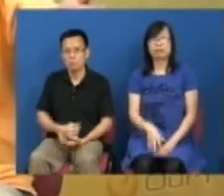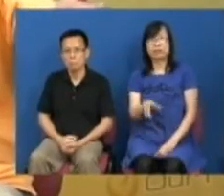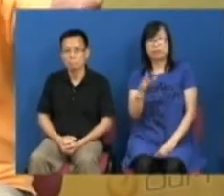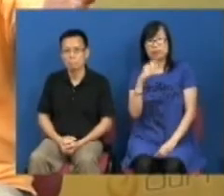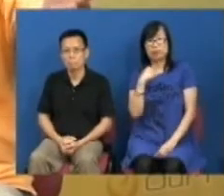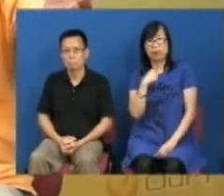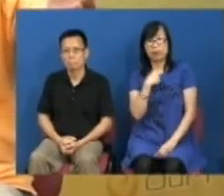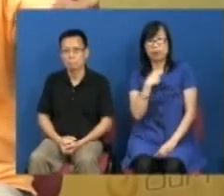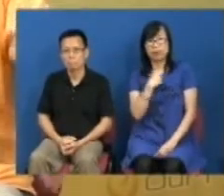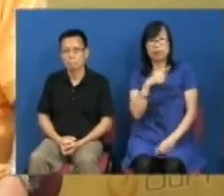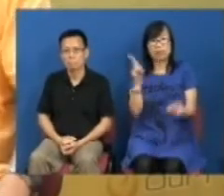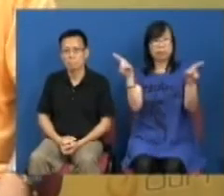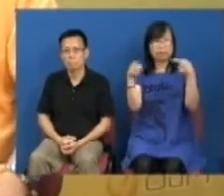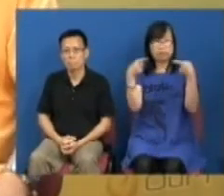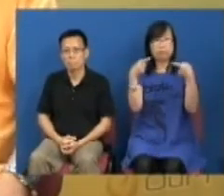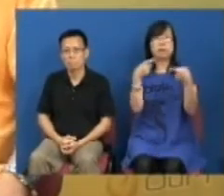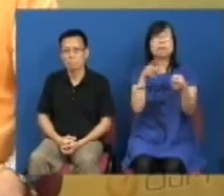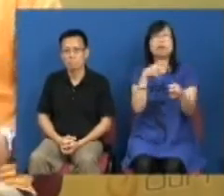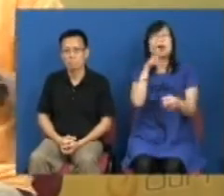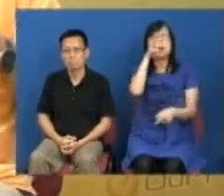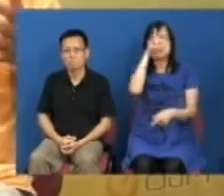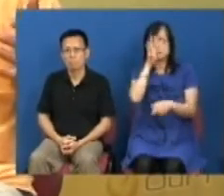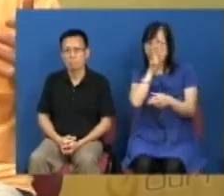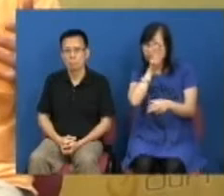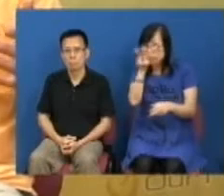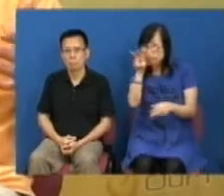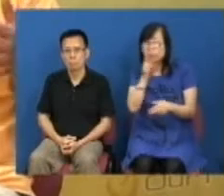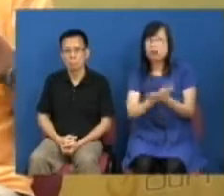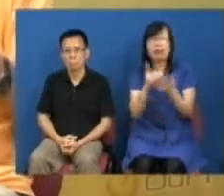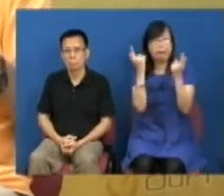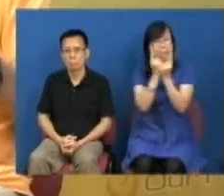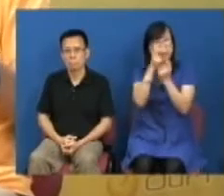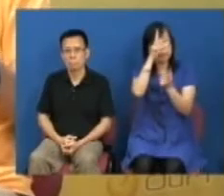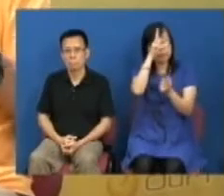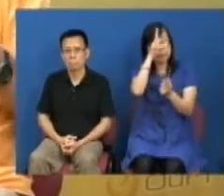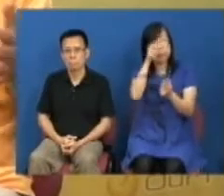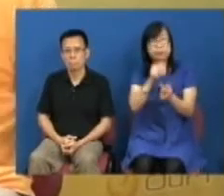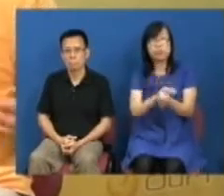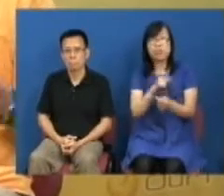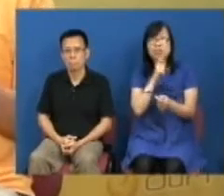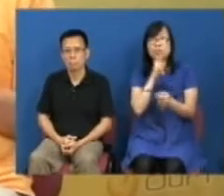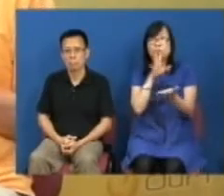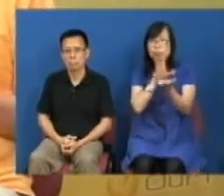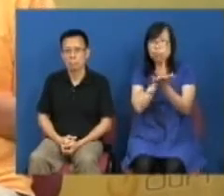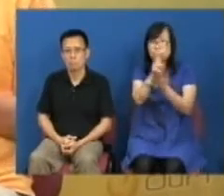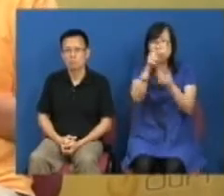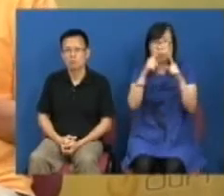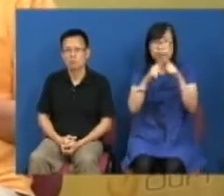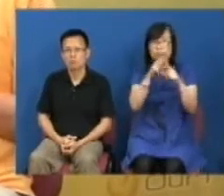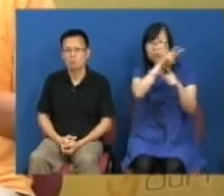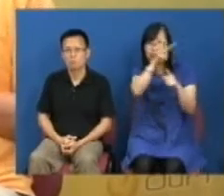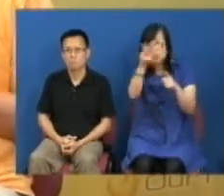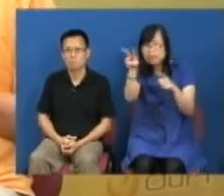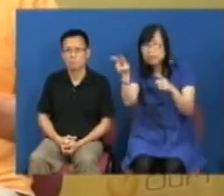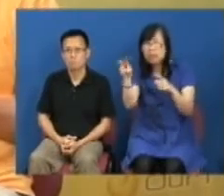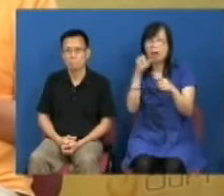乎我们现在的节目都可能有人在看北京上面每天有专人都会看完所有香港